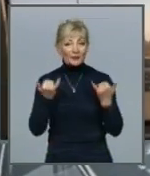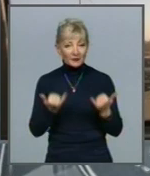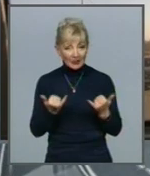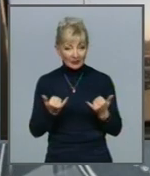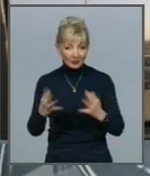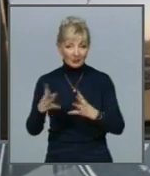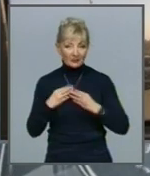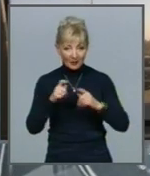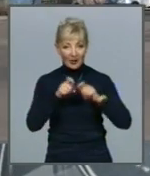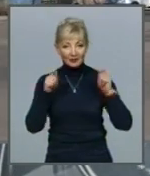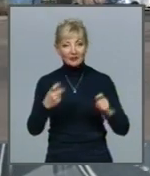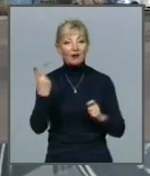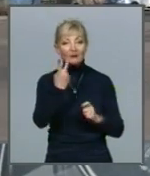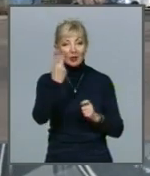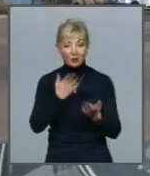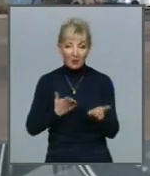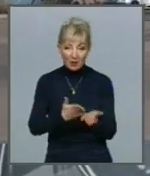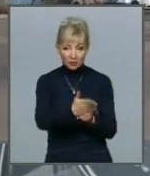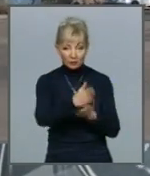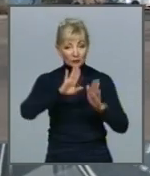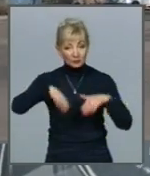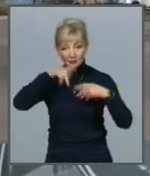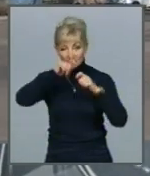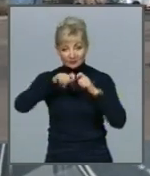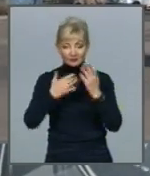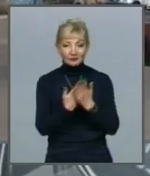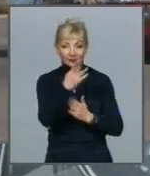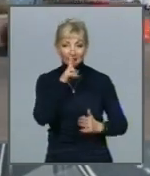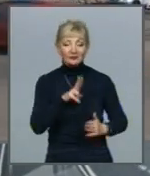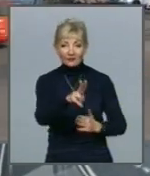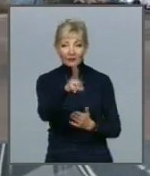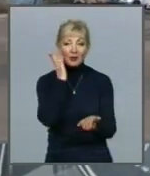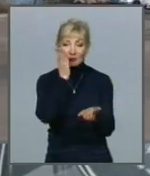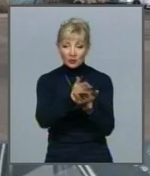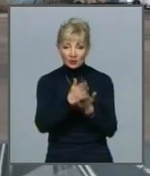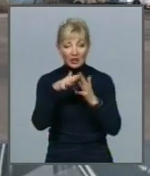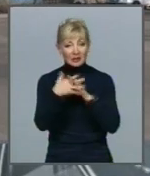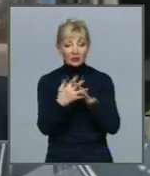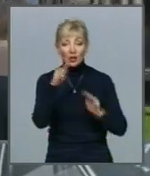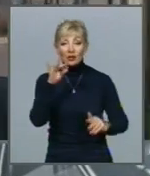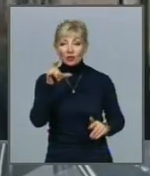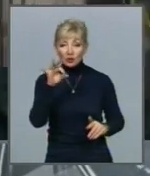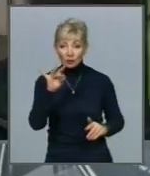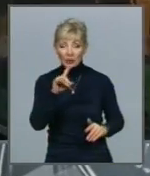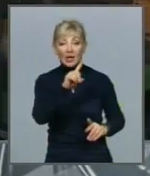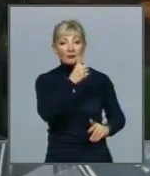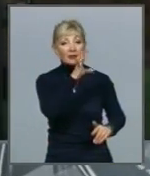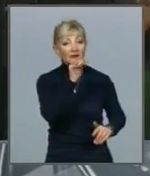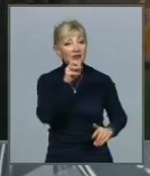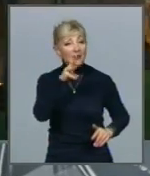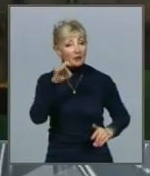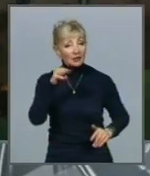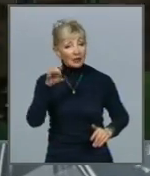відкриваємо другий маршрут Після інспекції нового тролейбусного маршруту в селищі Жихар перший віцемер Ігор Терехов